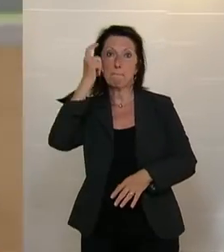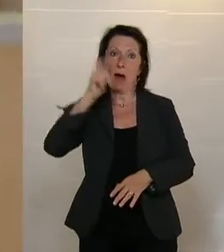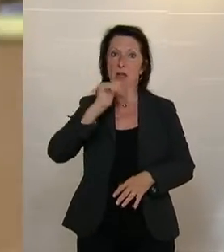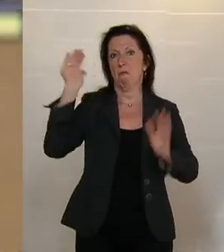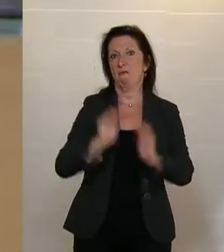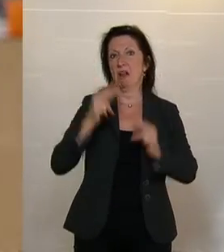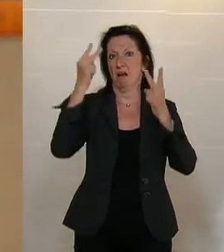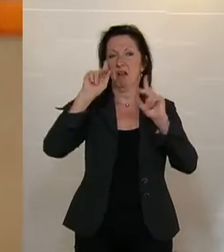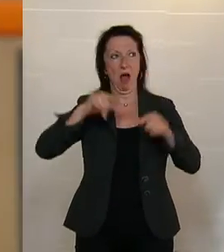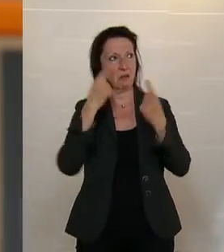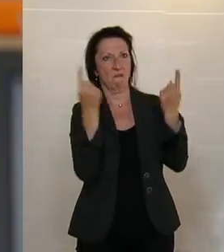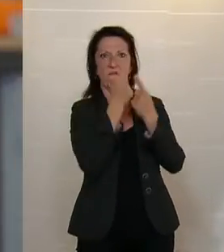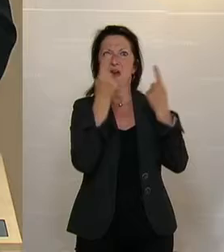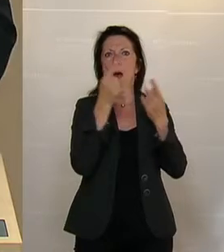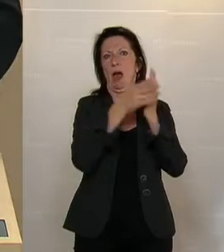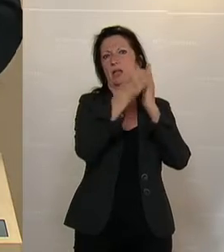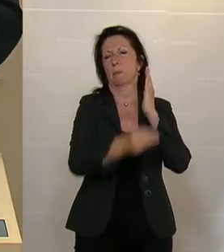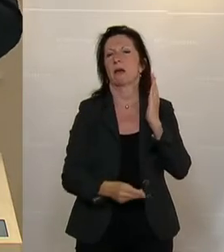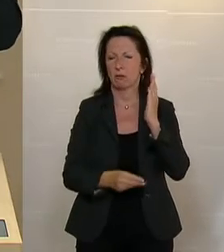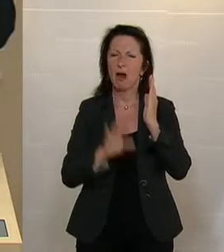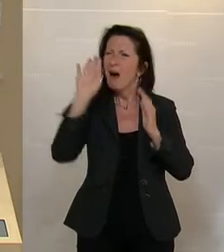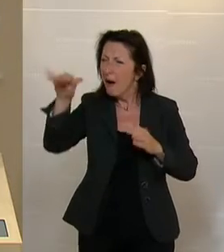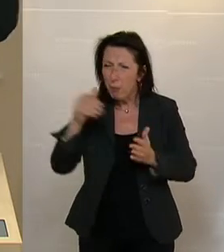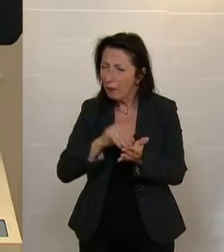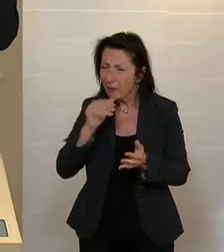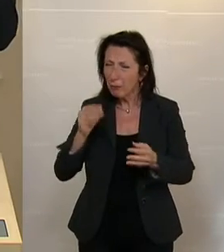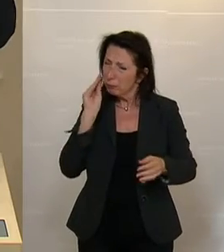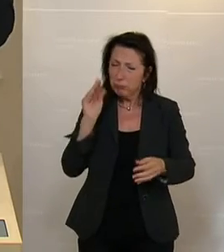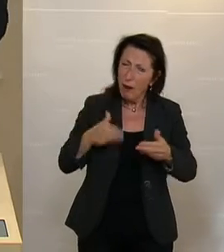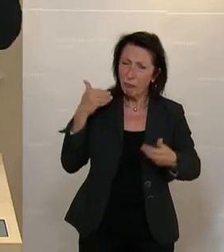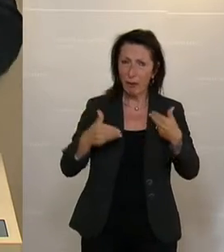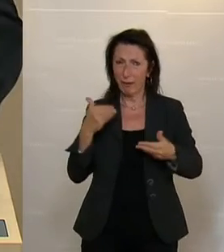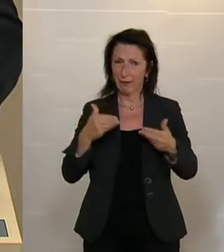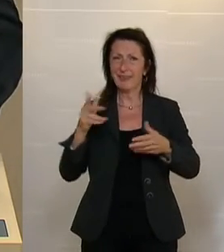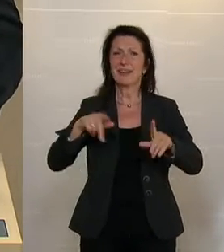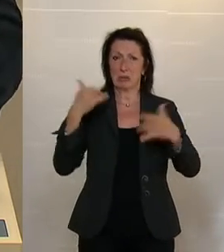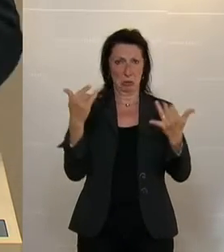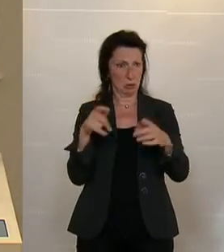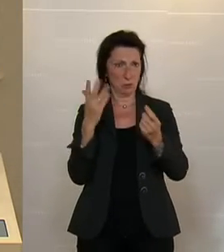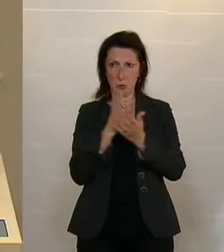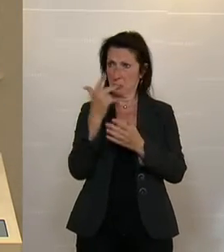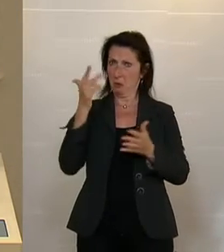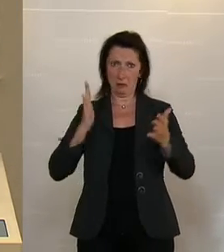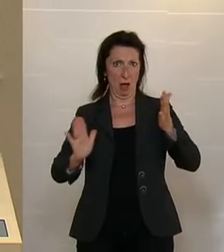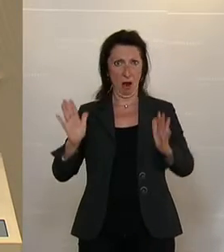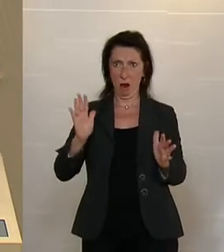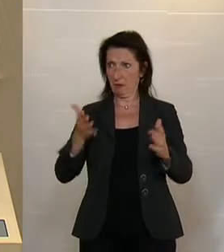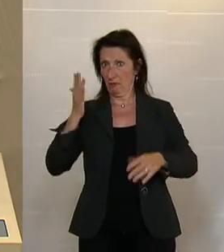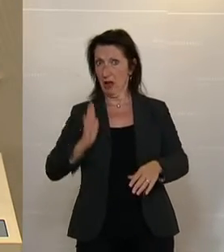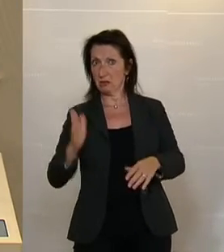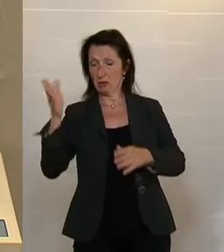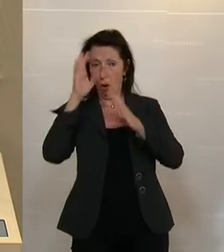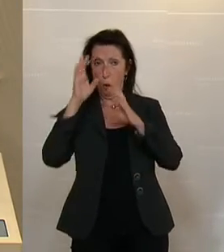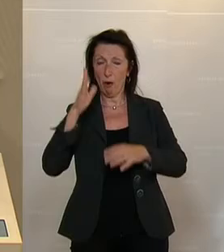-Experten von Sebastian Kurz. Aber regen Sie nicht so auf. Es ist ja leider so, dass es da zwei Seiten inzwischen gibt. Du hast auf der einen Seite die